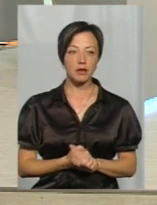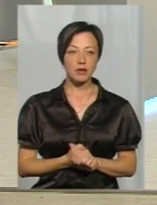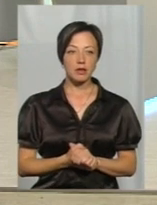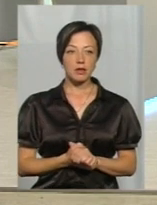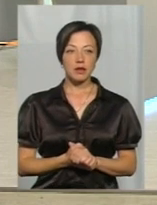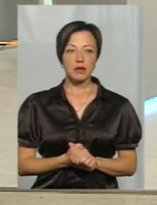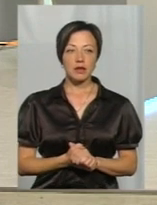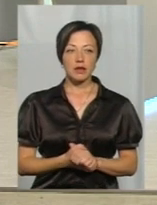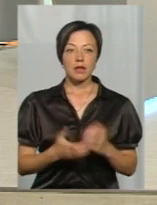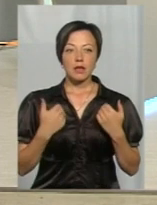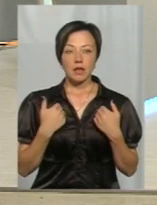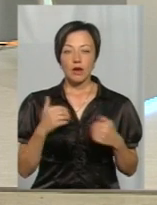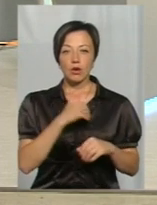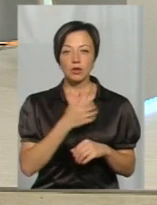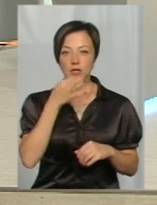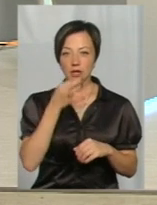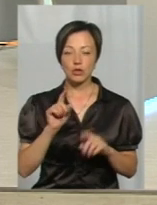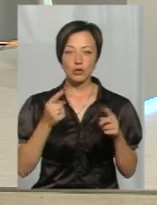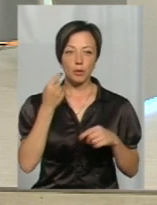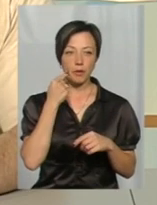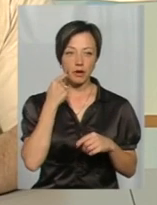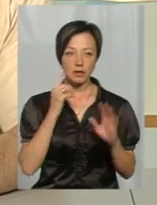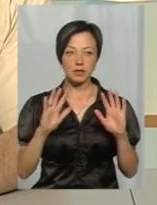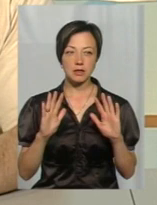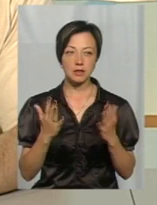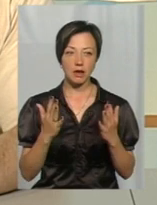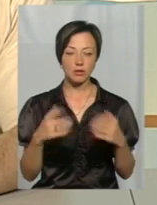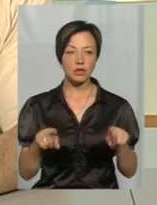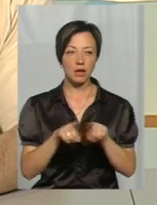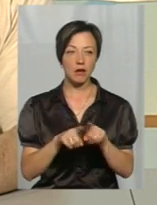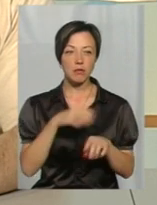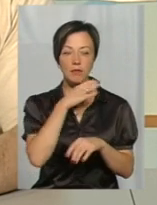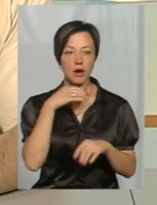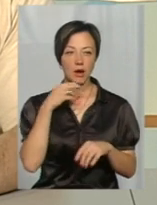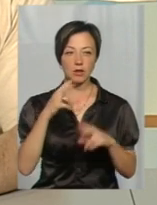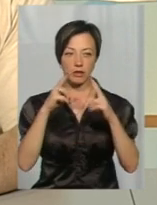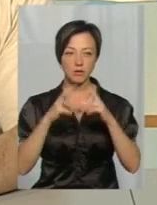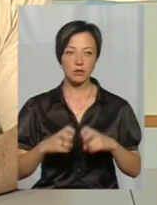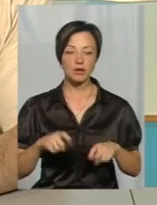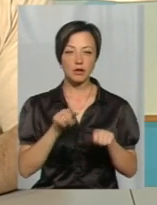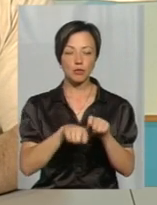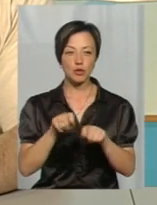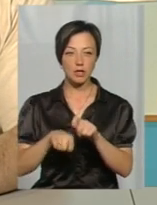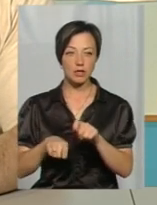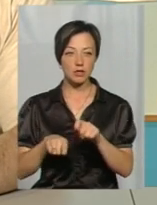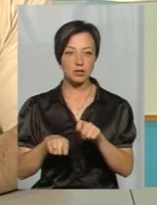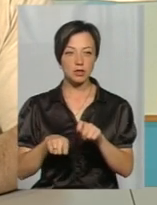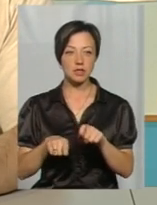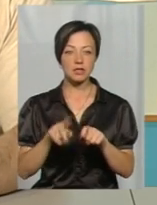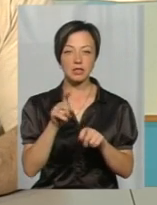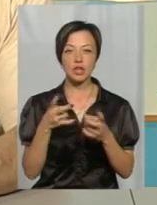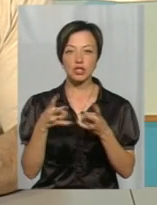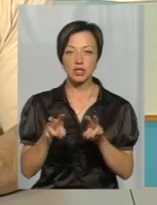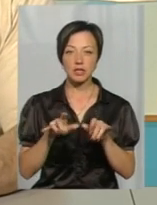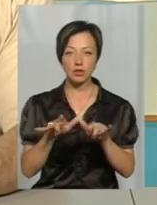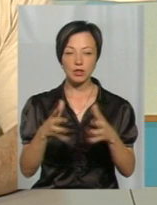дуже прикро, що сталося отаке, воно багато не вивчено. Ми спостереження ведемо за шкідником